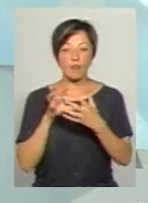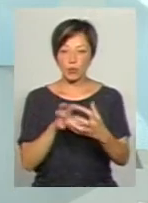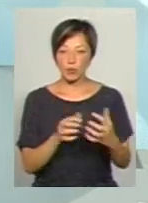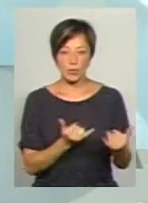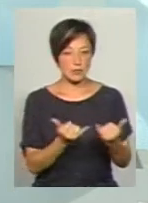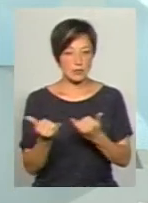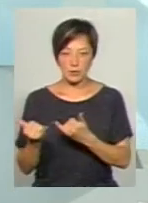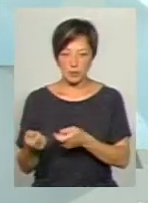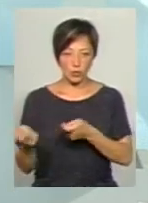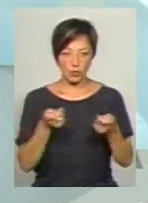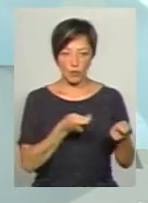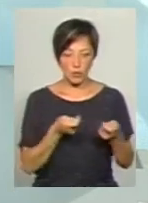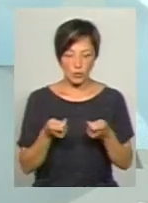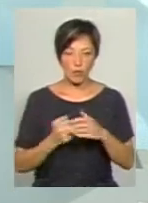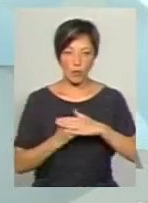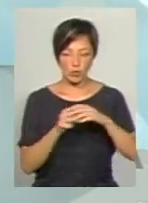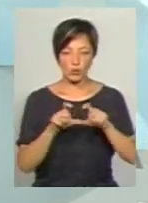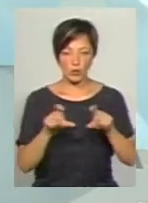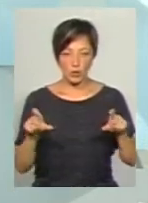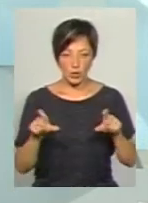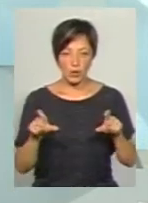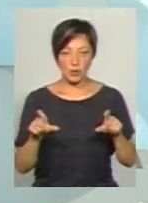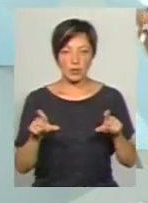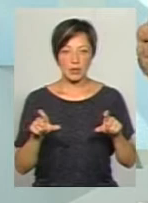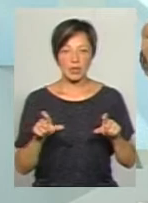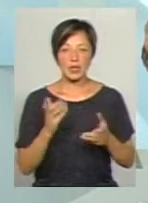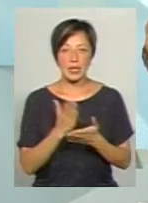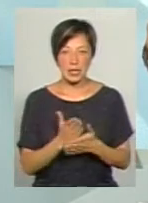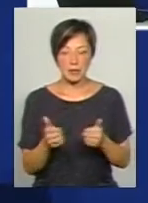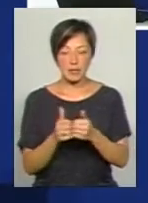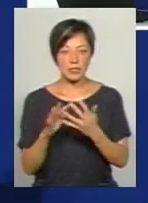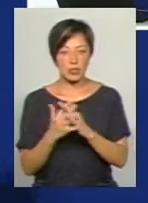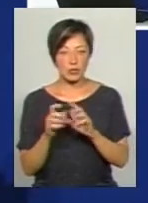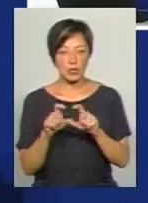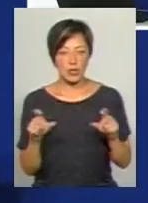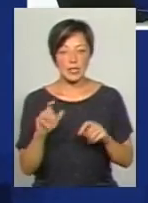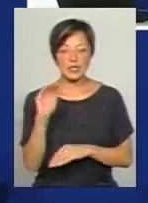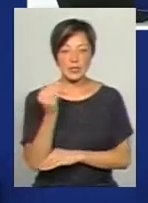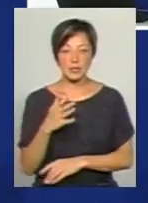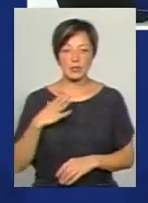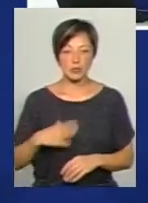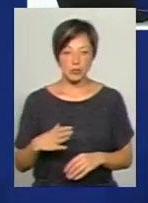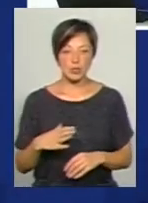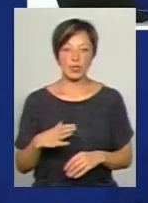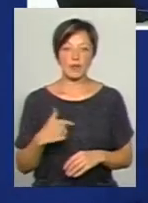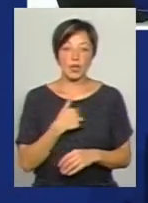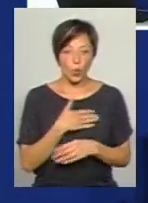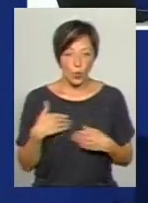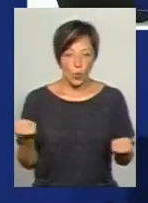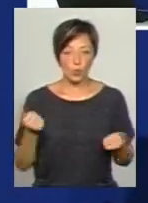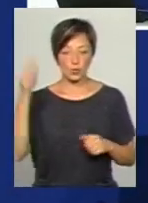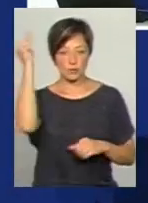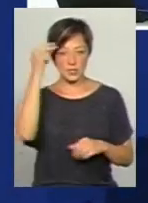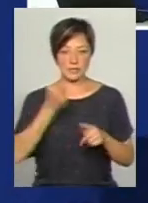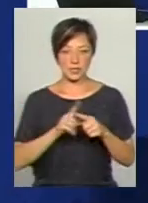забезпечував цю опорну школу довезення в НВК, тому що є при селі школа. І дитина змушена була, вона не хоче вчитись